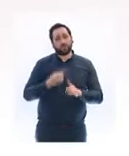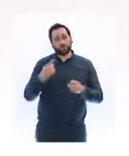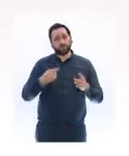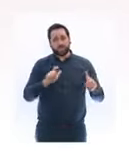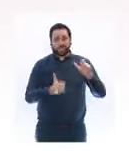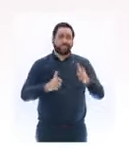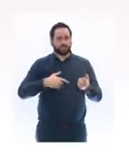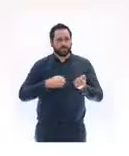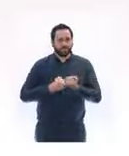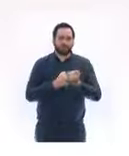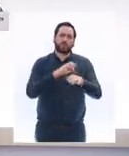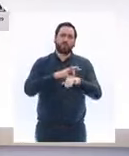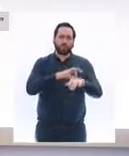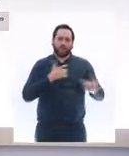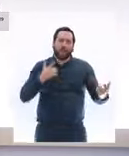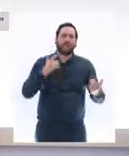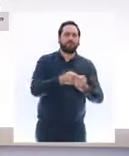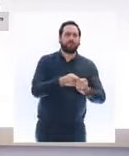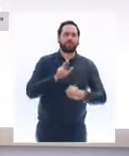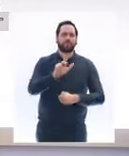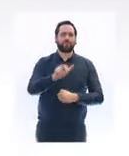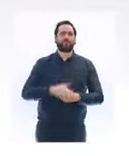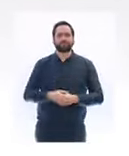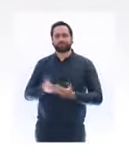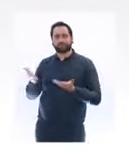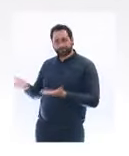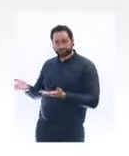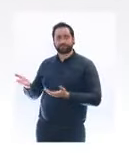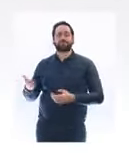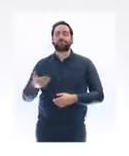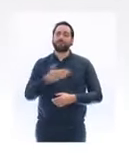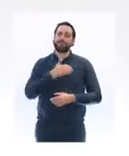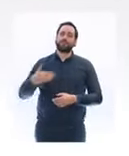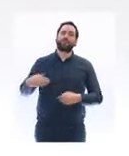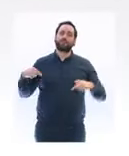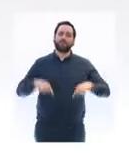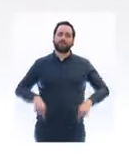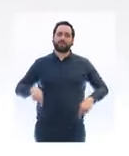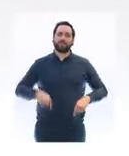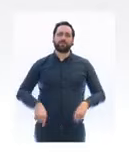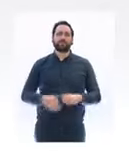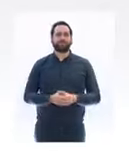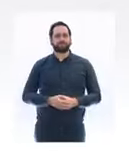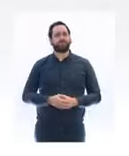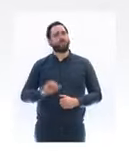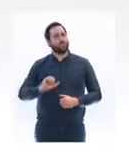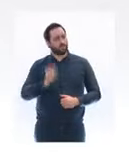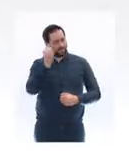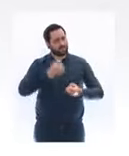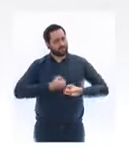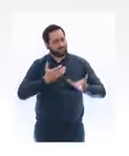accompagnement spécifique. Mme la ministre. Tout d'abord, je veux dire que nous pensons tous